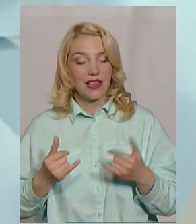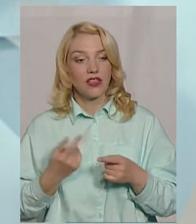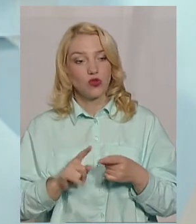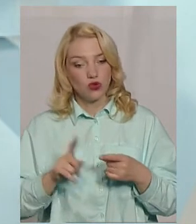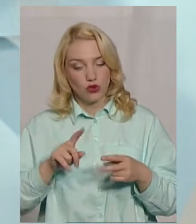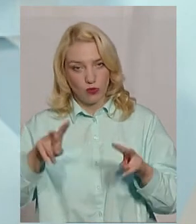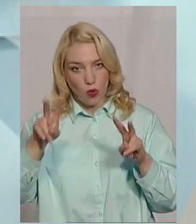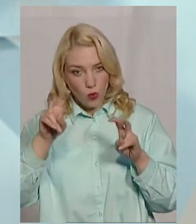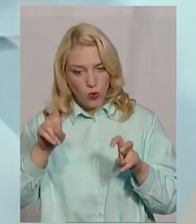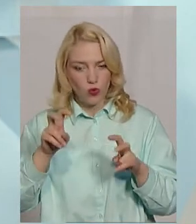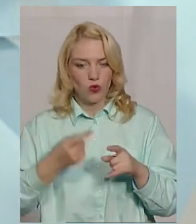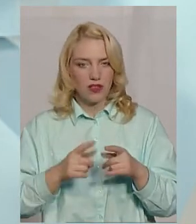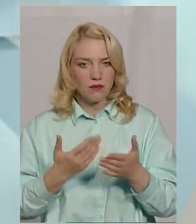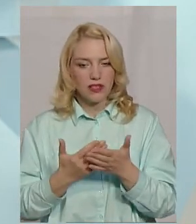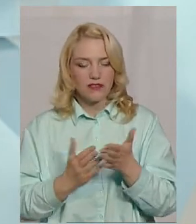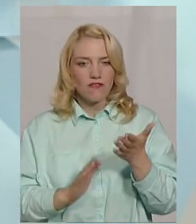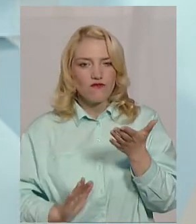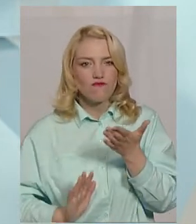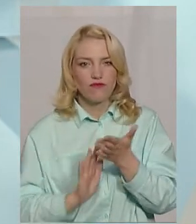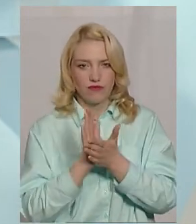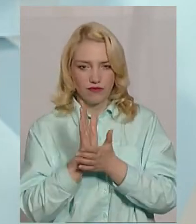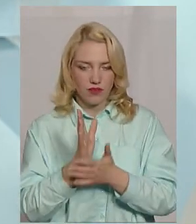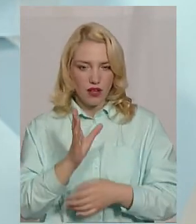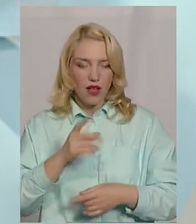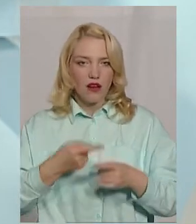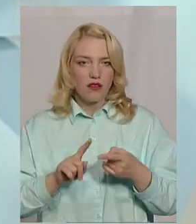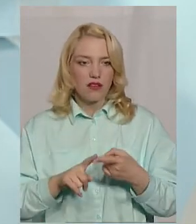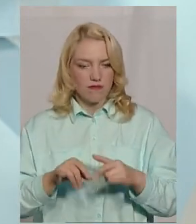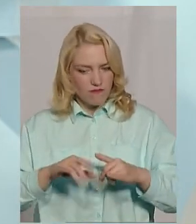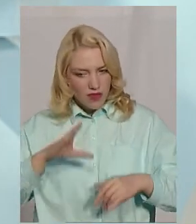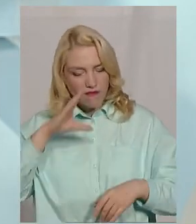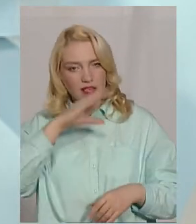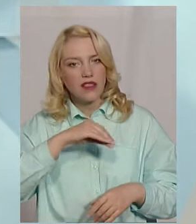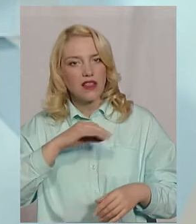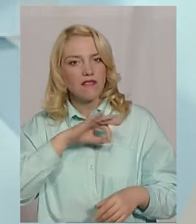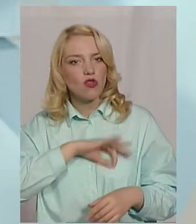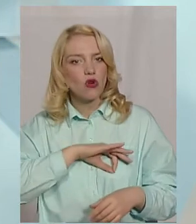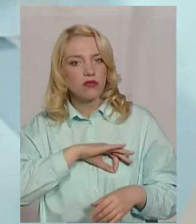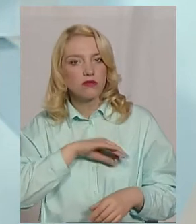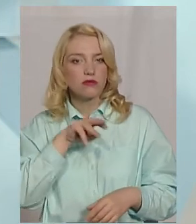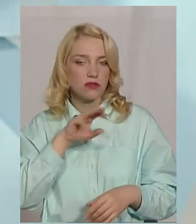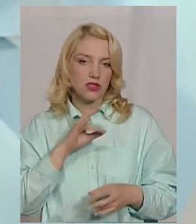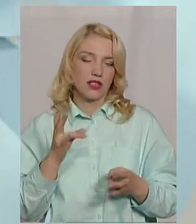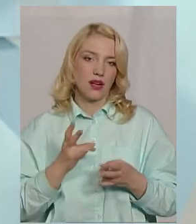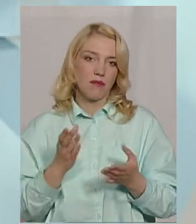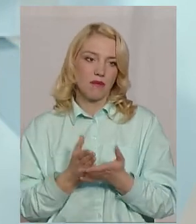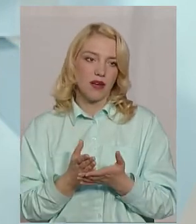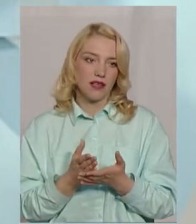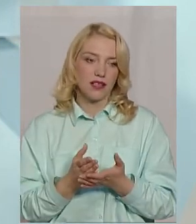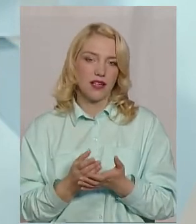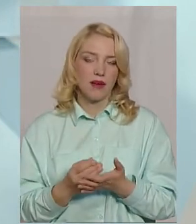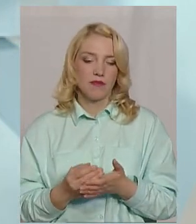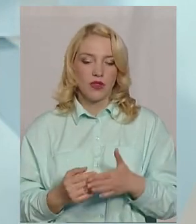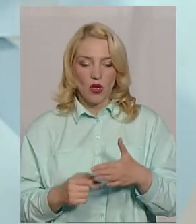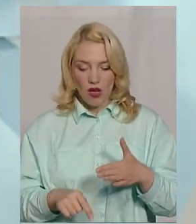культура розвивалася активно, розвивалася ефективно, потрібно, ну, мати, ну, в